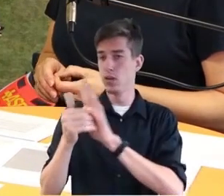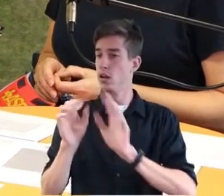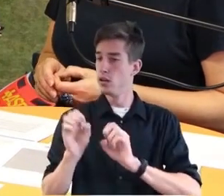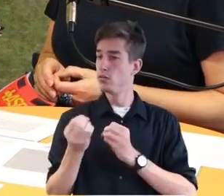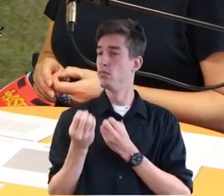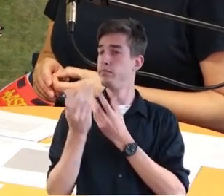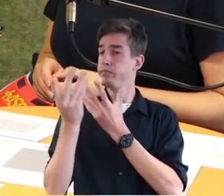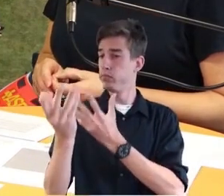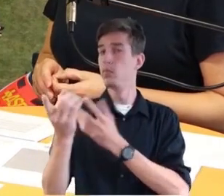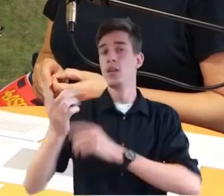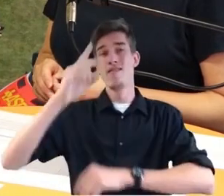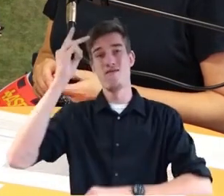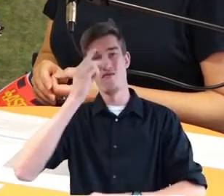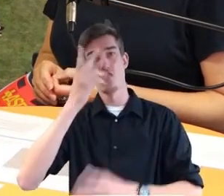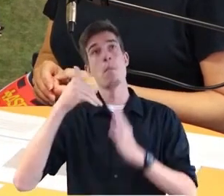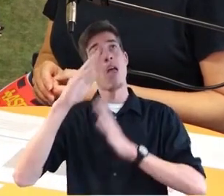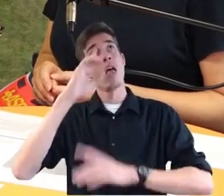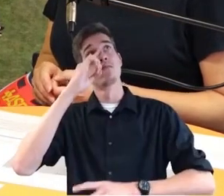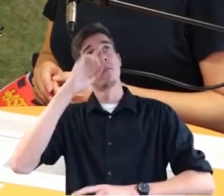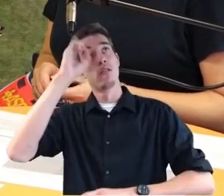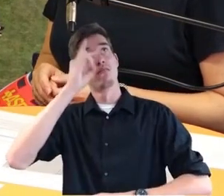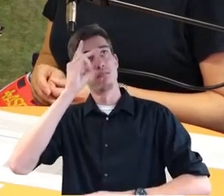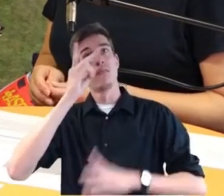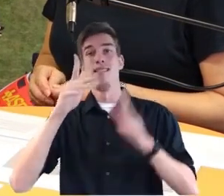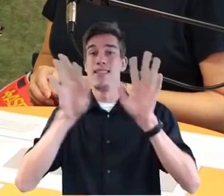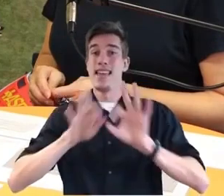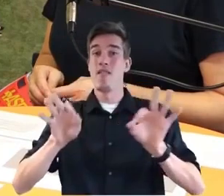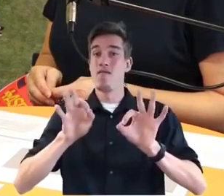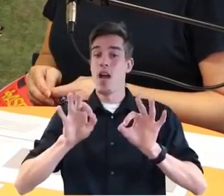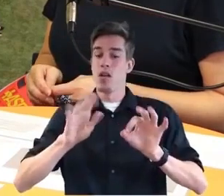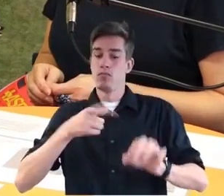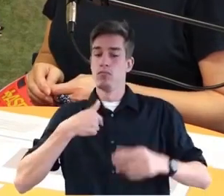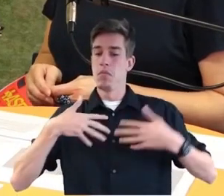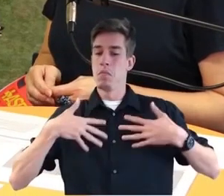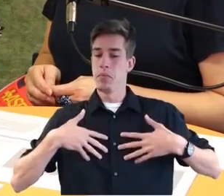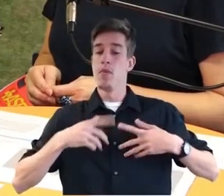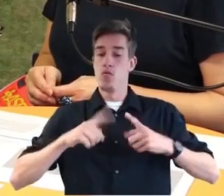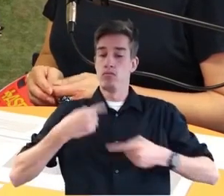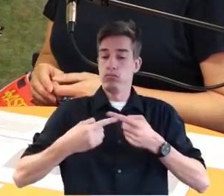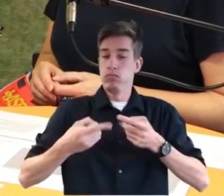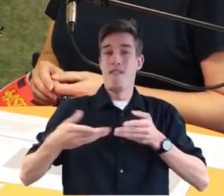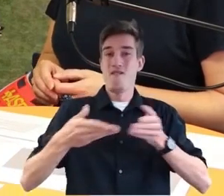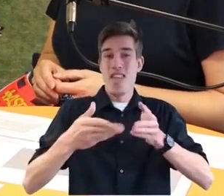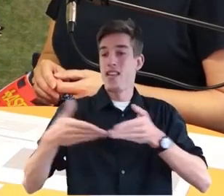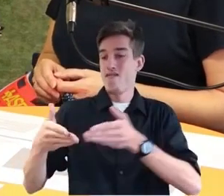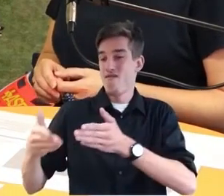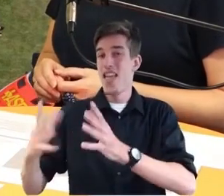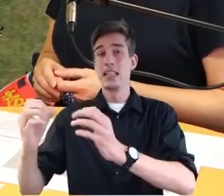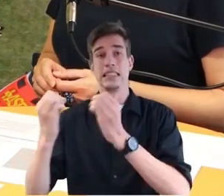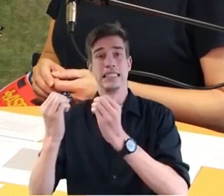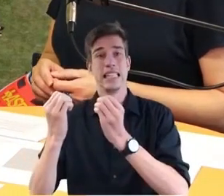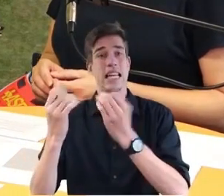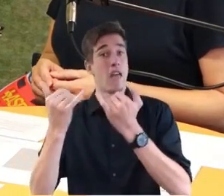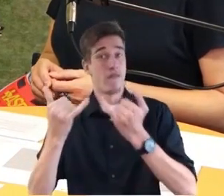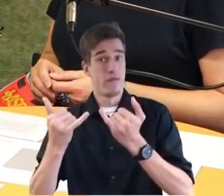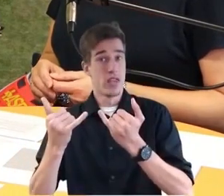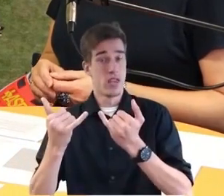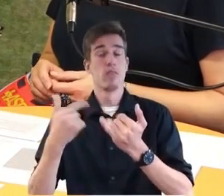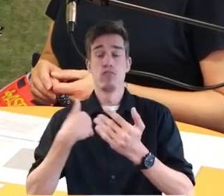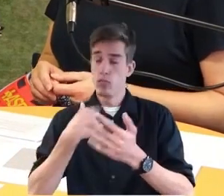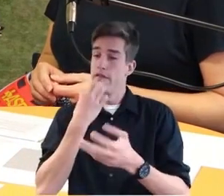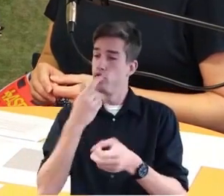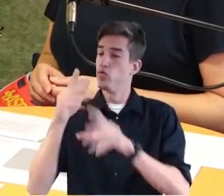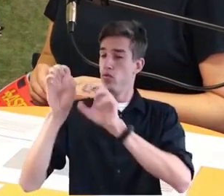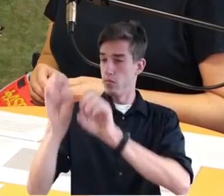ein hilfreiches Mittel ist, um sich selbst bei einer Gefahrensituation zu schützen und in Sicherheit zu bringen. Wir wollen aber auch